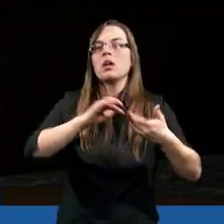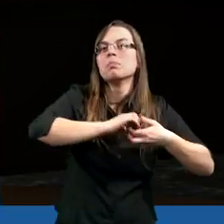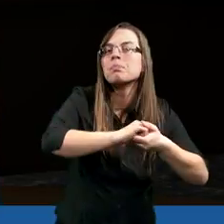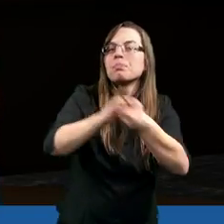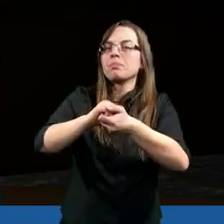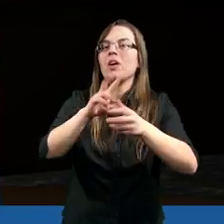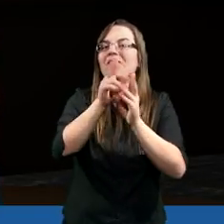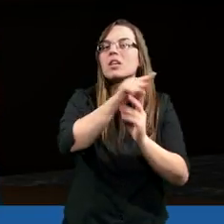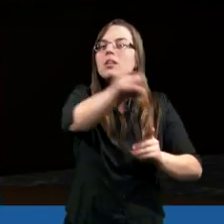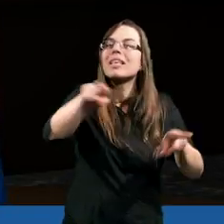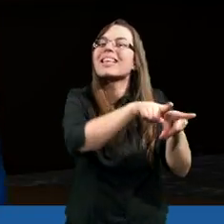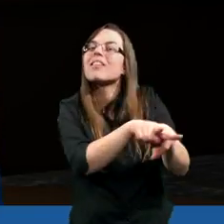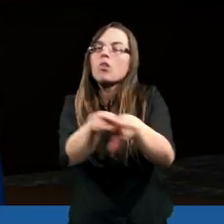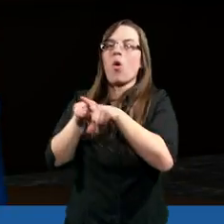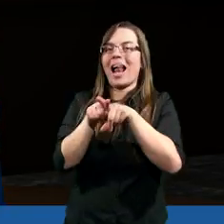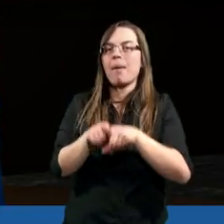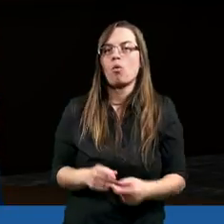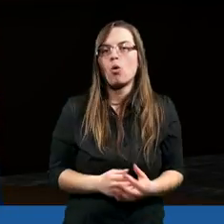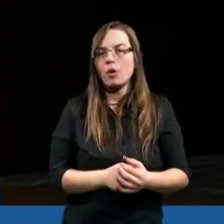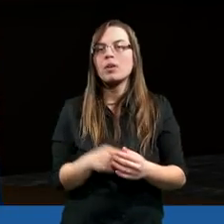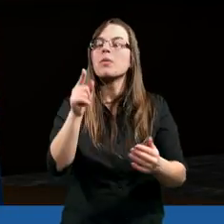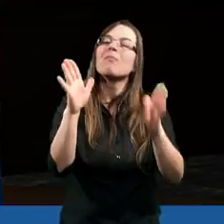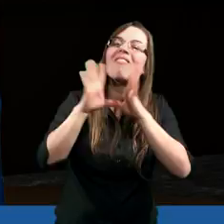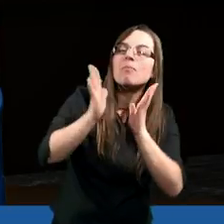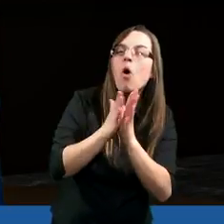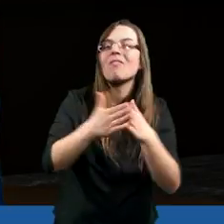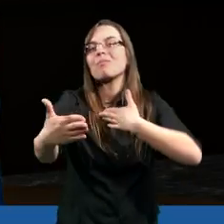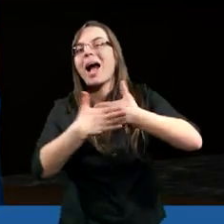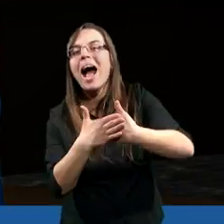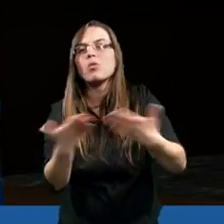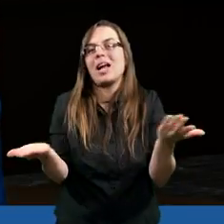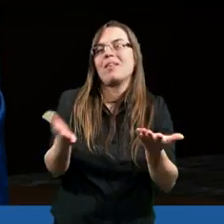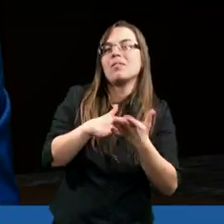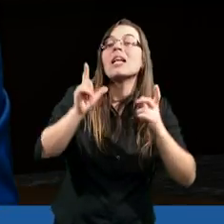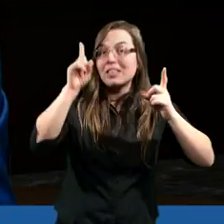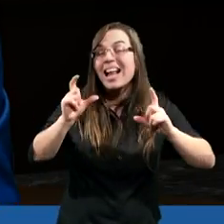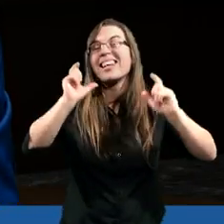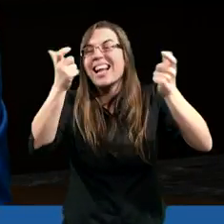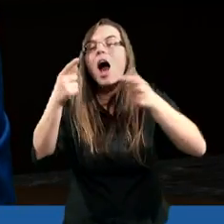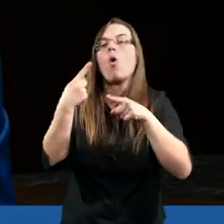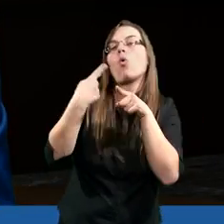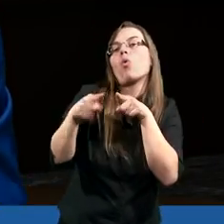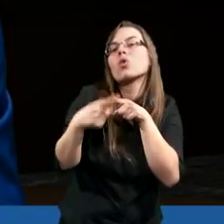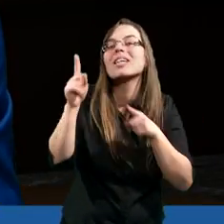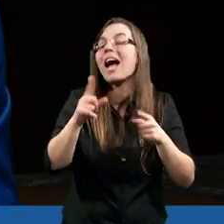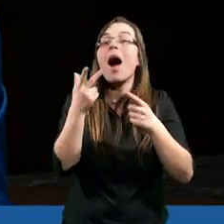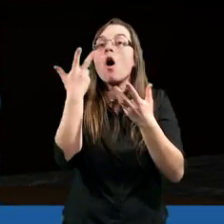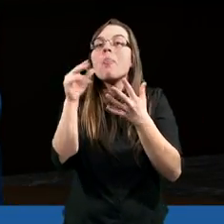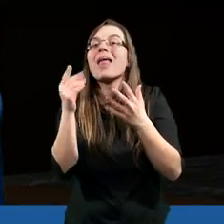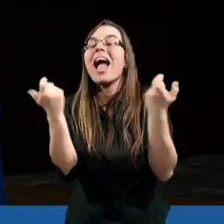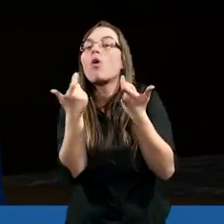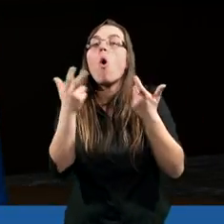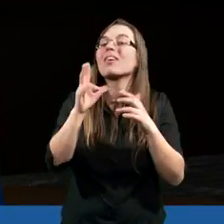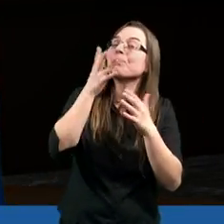jest jedność, bo tak naprawdę jak popatrzymy na życie, to nawet w małżeństwie zdarzają się drobne różnice, nawet czasami